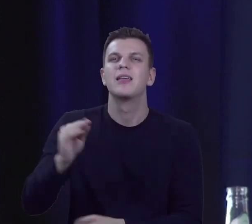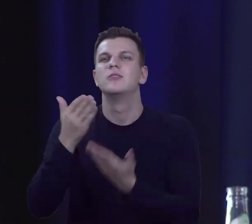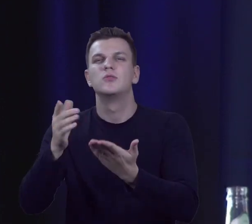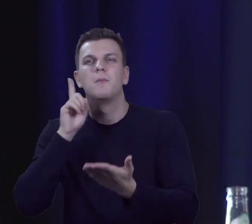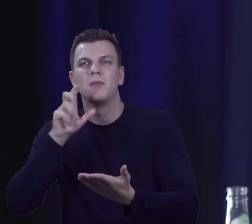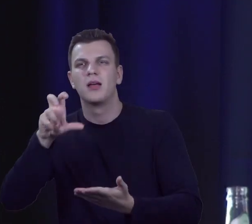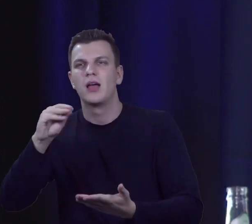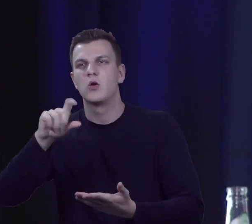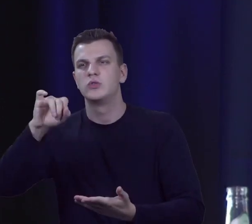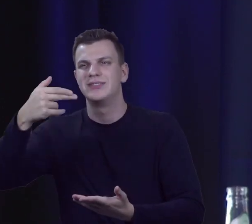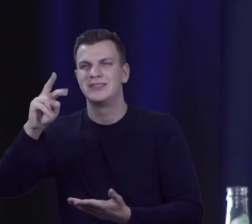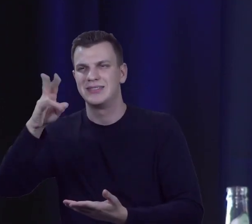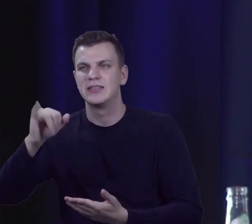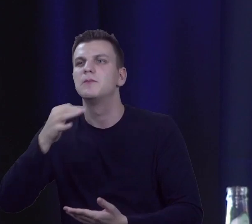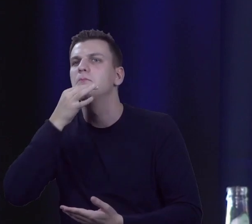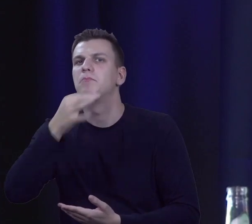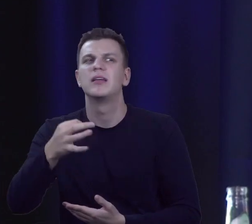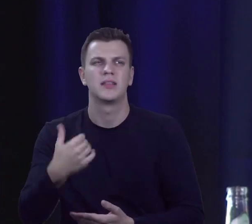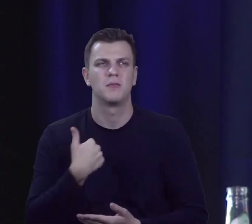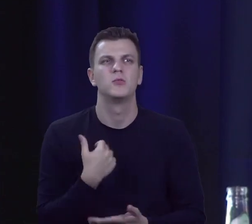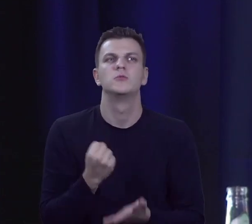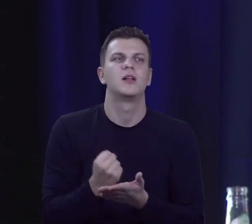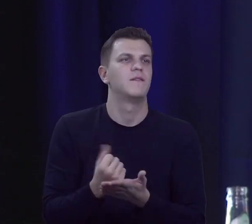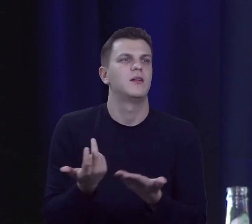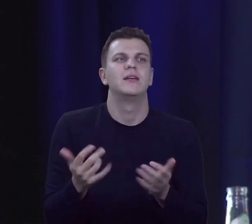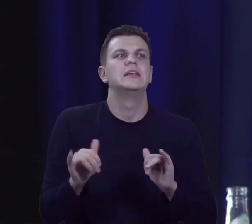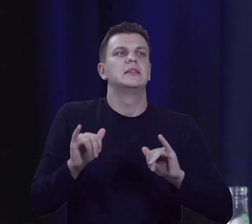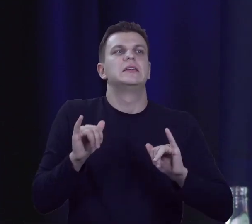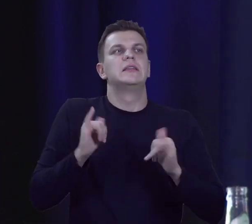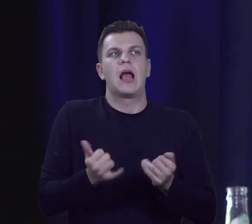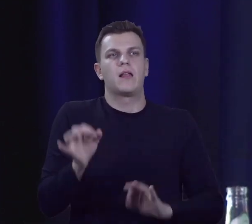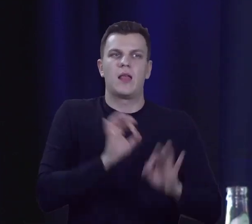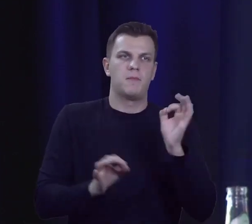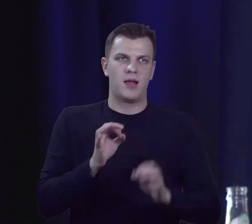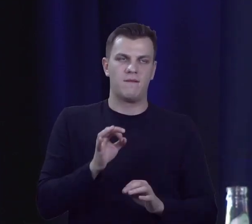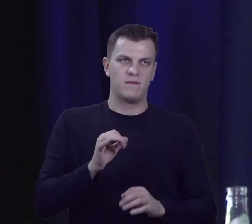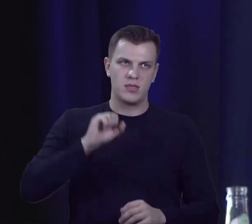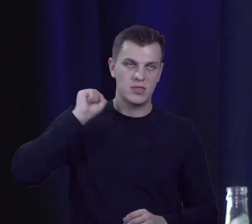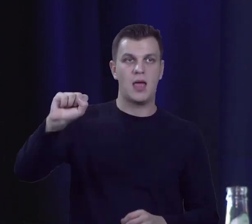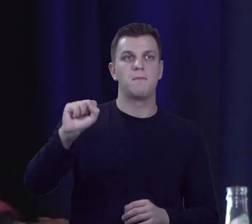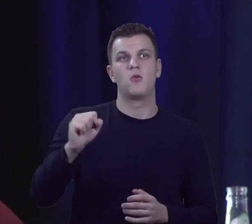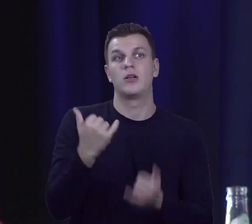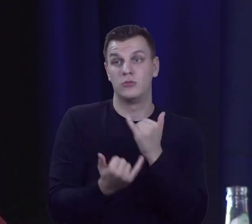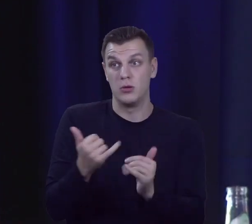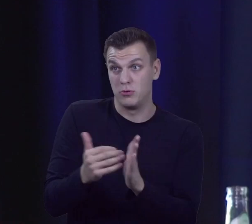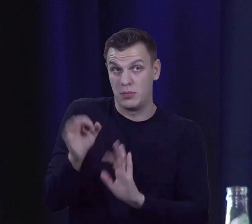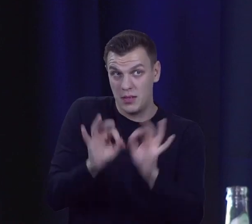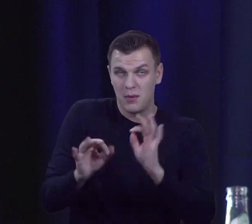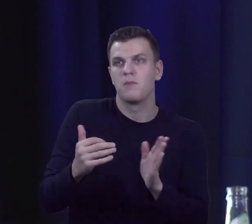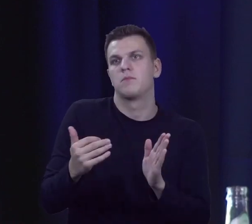zapytał o receptę na naprawę demokracji, jeśli ona wymaga naprawy oczywiście.